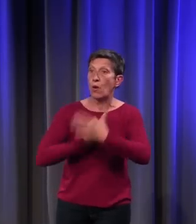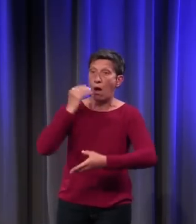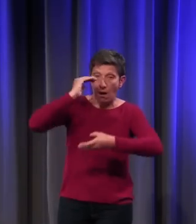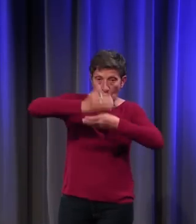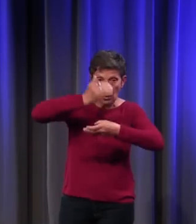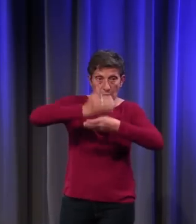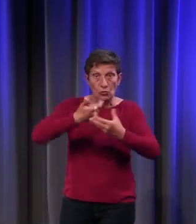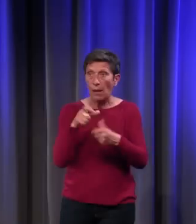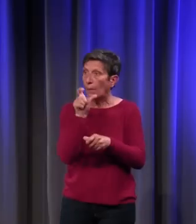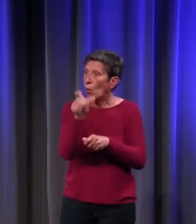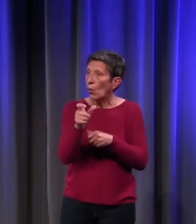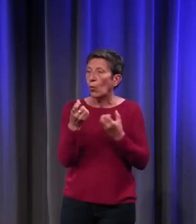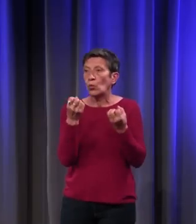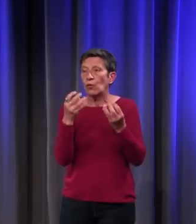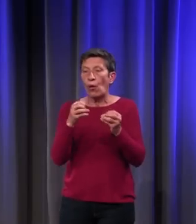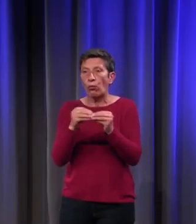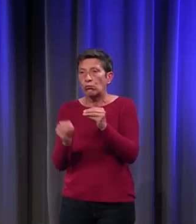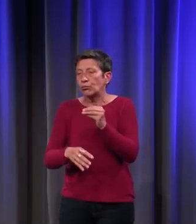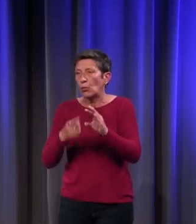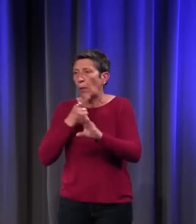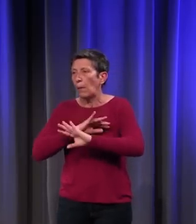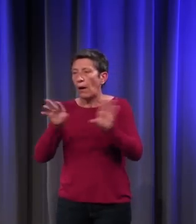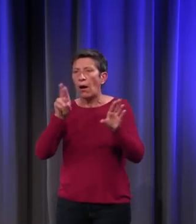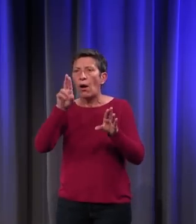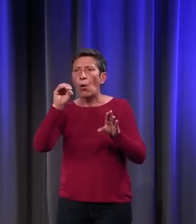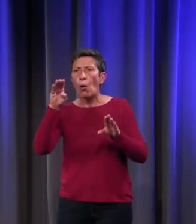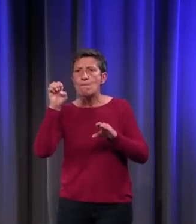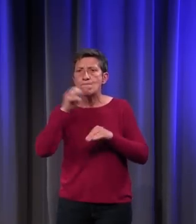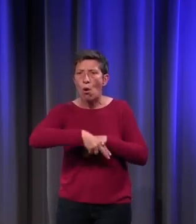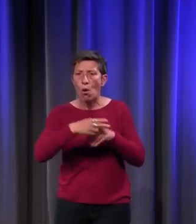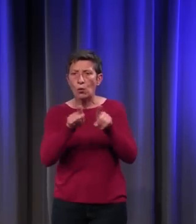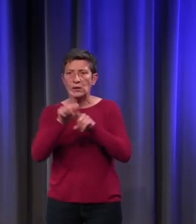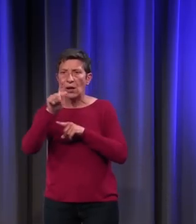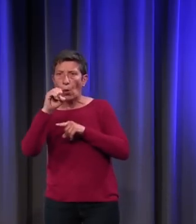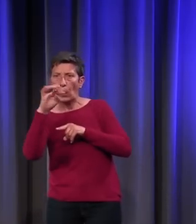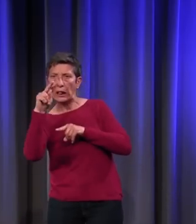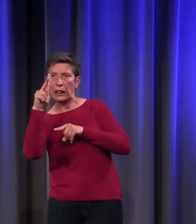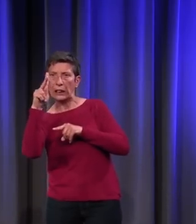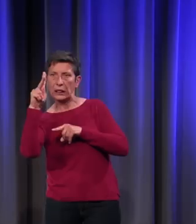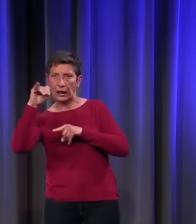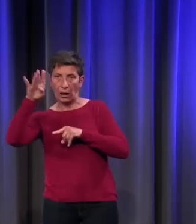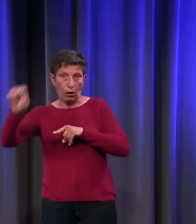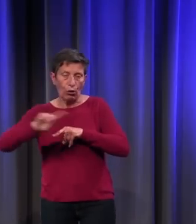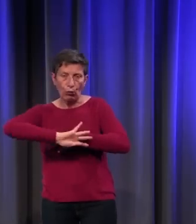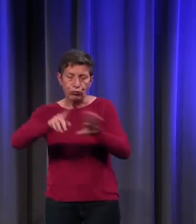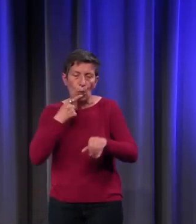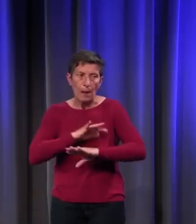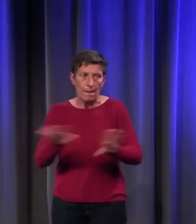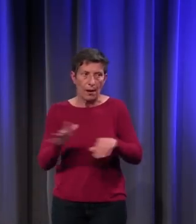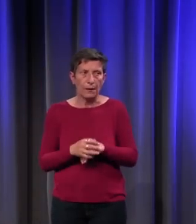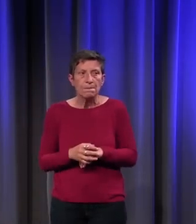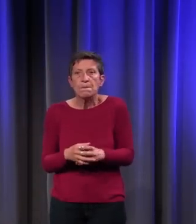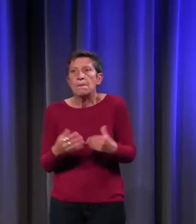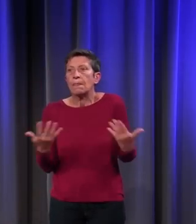ce sont des mots qu'on a tendance à laisser de côté, un roman et gothique. Mais il n'empêche qu'on a des